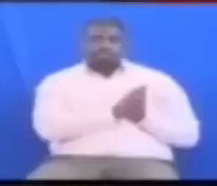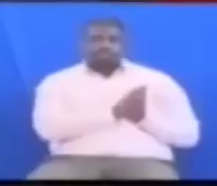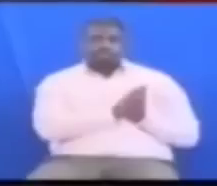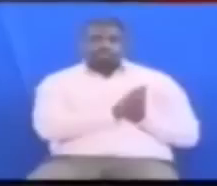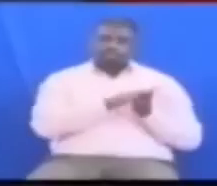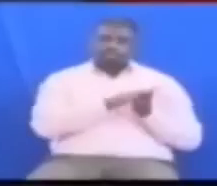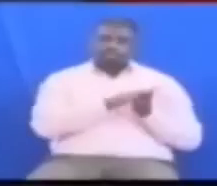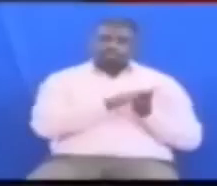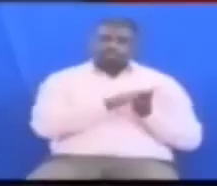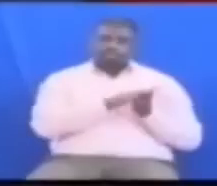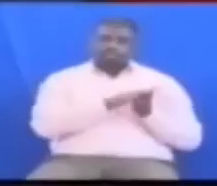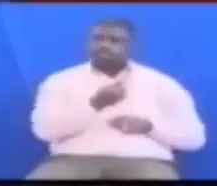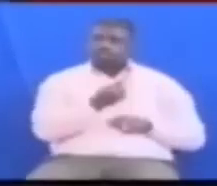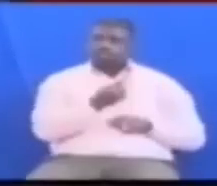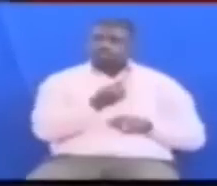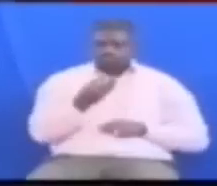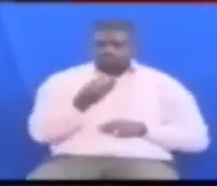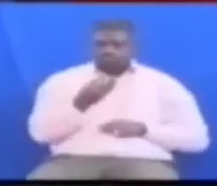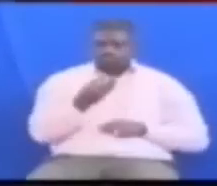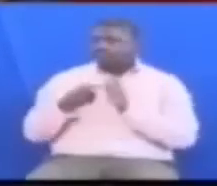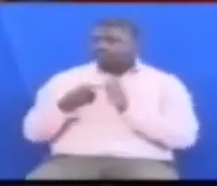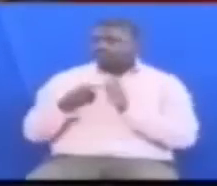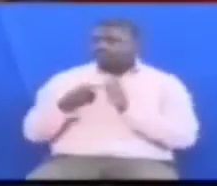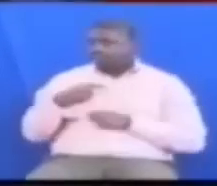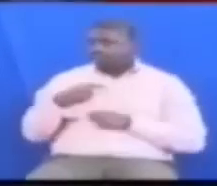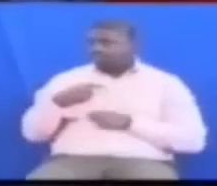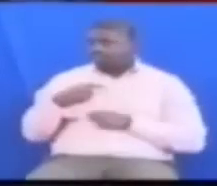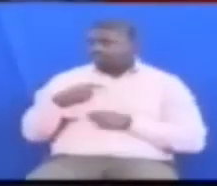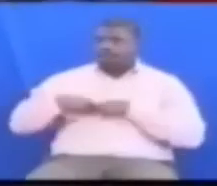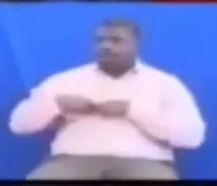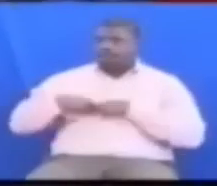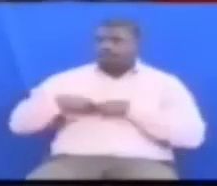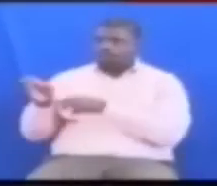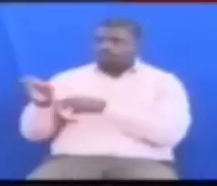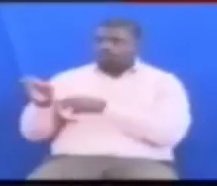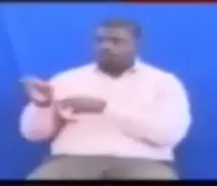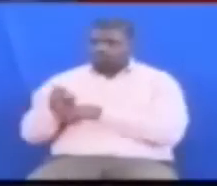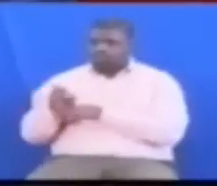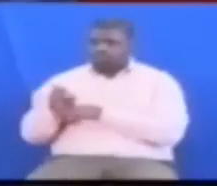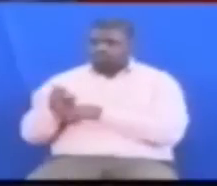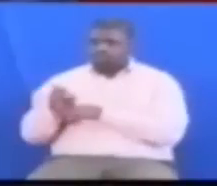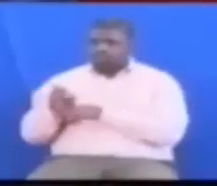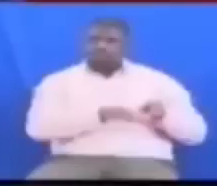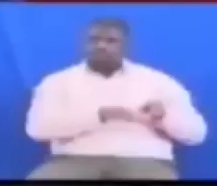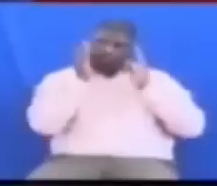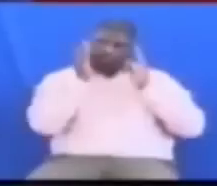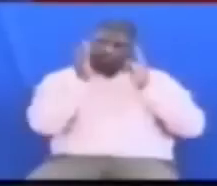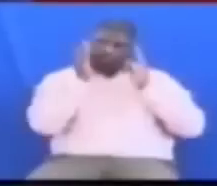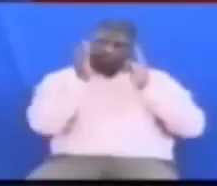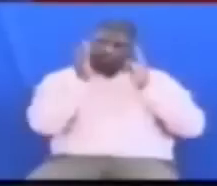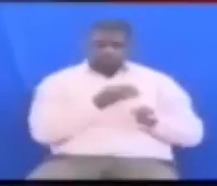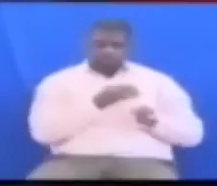ibala inia moja arbe na sita Kwa mba tamisemi imepewa mamlaka Ya kusimamia chaguzi Na mweshimua waziri hapa kazungumza